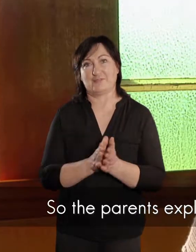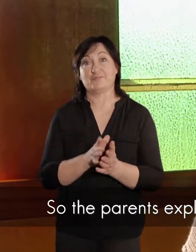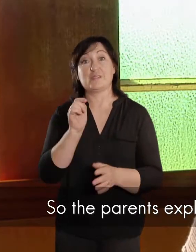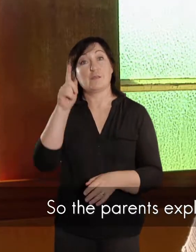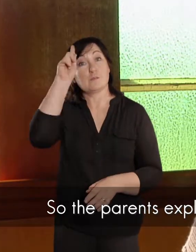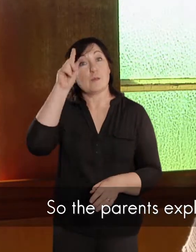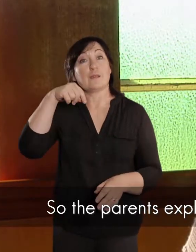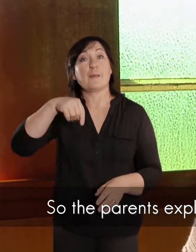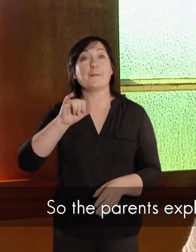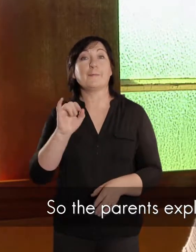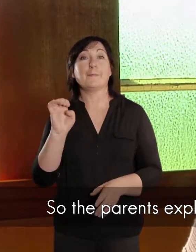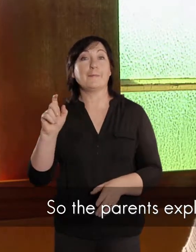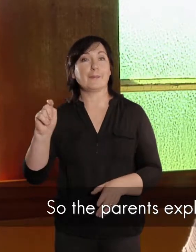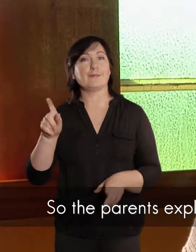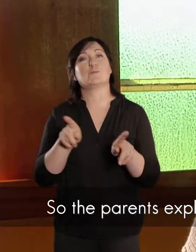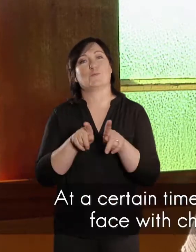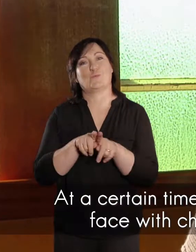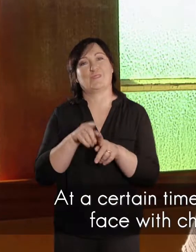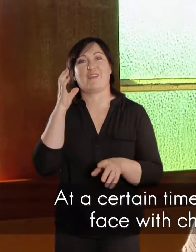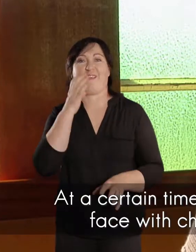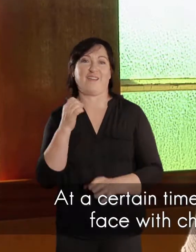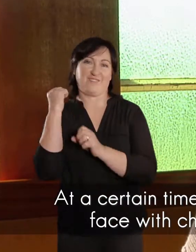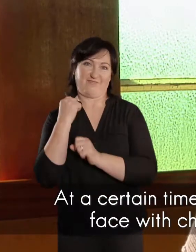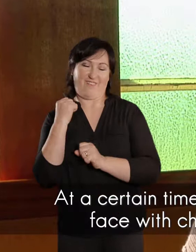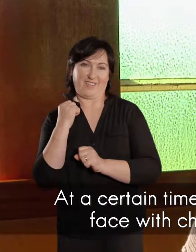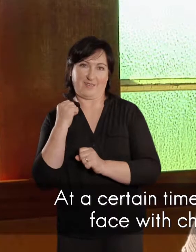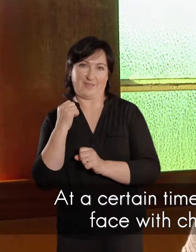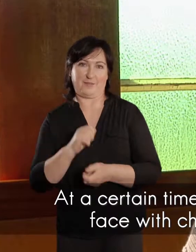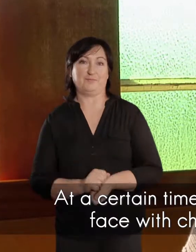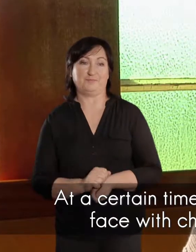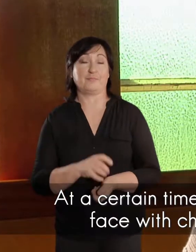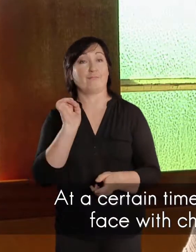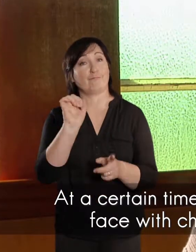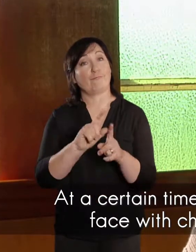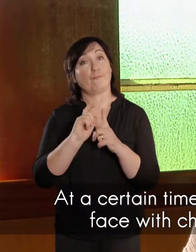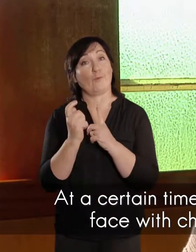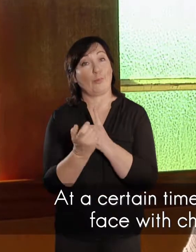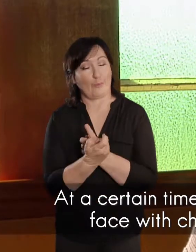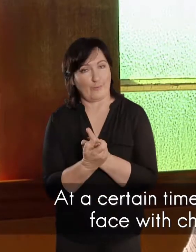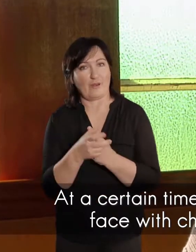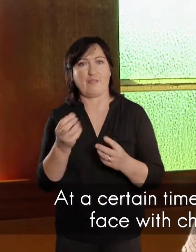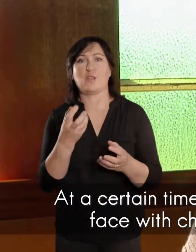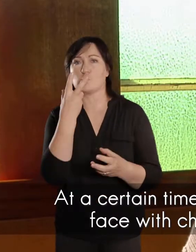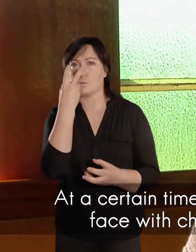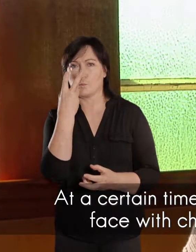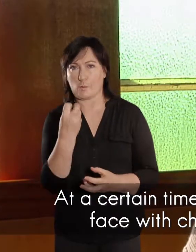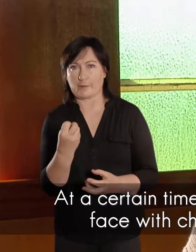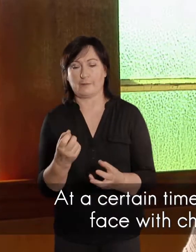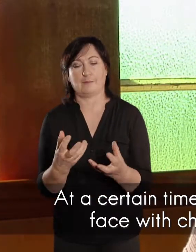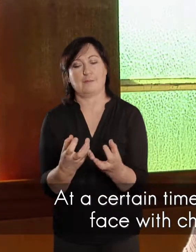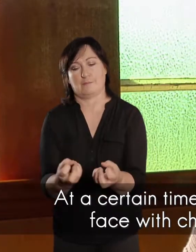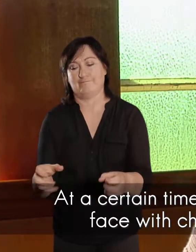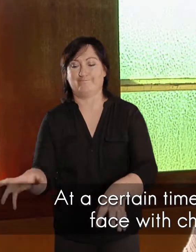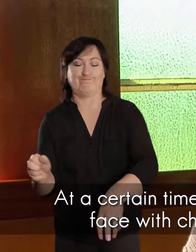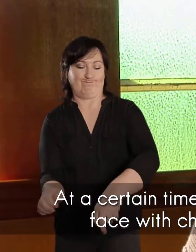Piet is eindelijk, soos oos, sal sê, keers vader, a siekere tyd van die jaar, dan gaan nie, sê maar die pa of iemand, en dan smeer vulle met